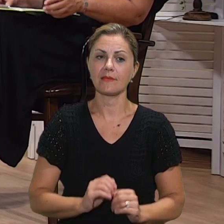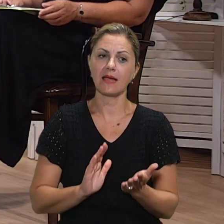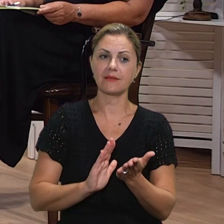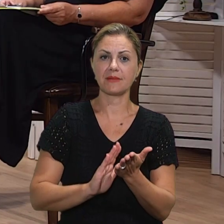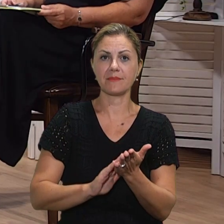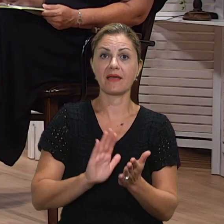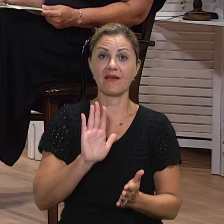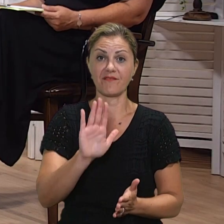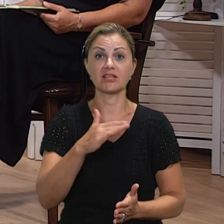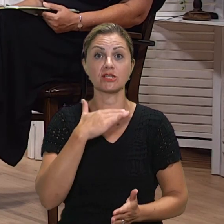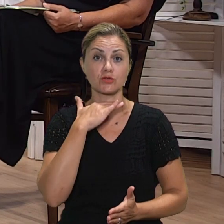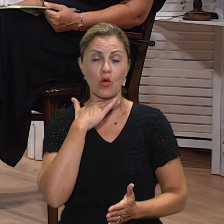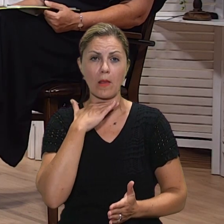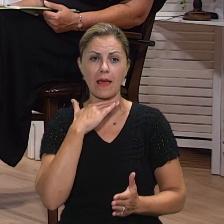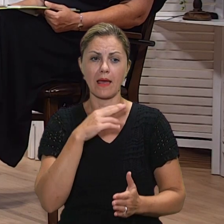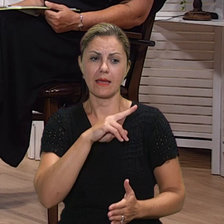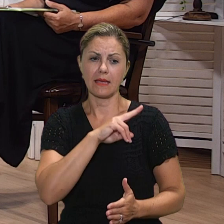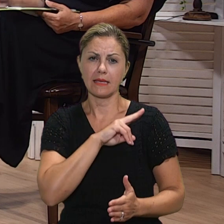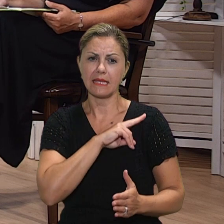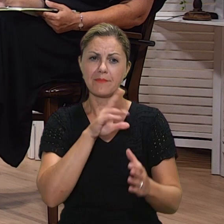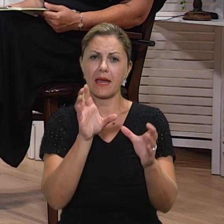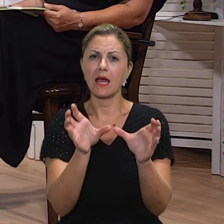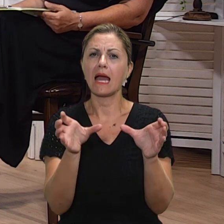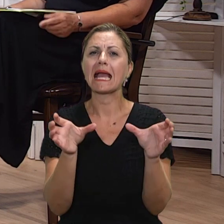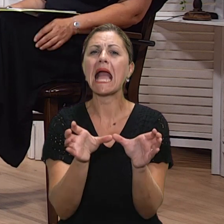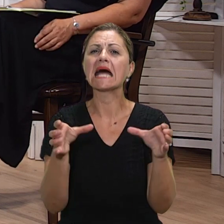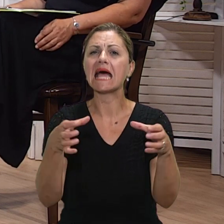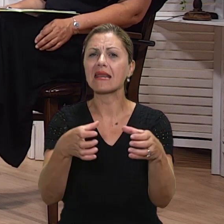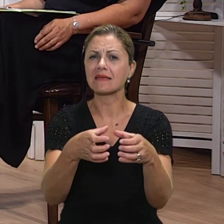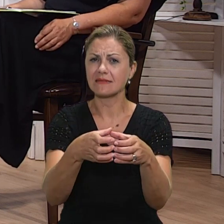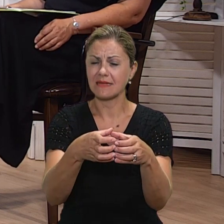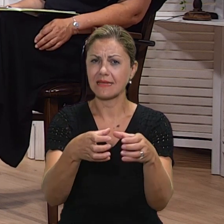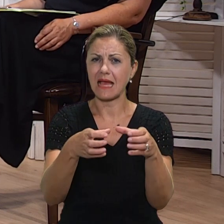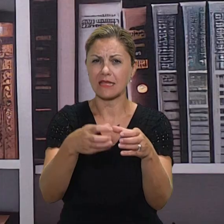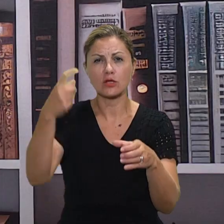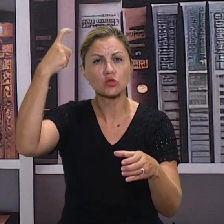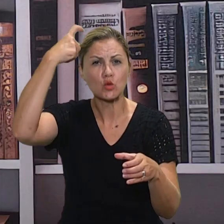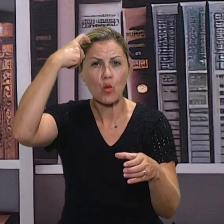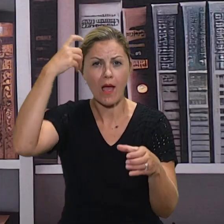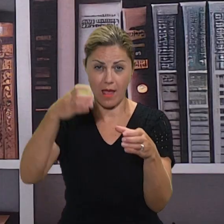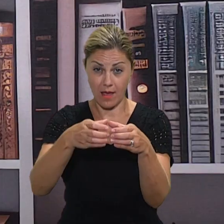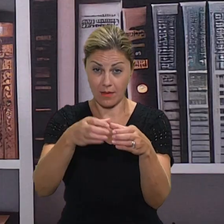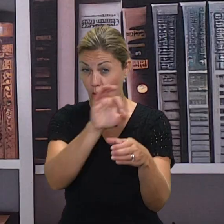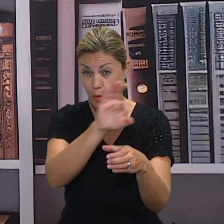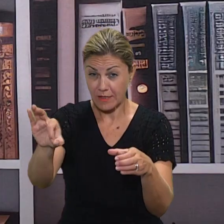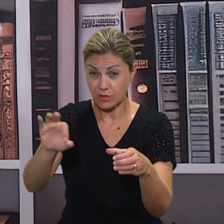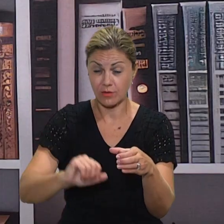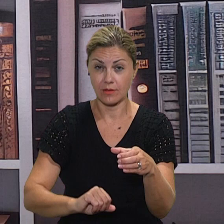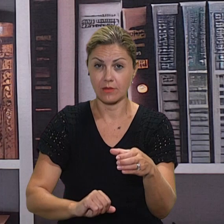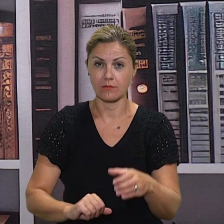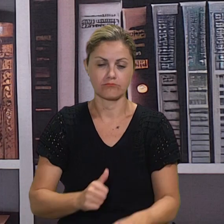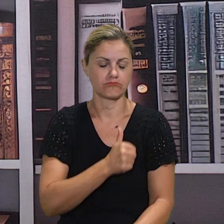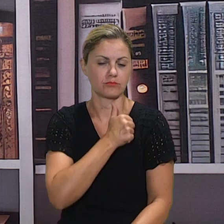ima kompletnu stručnu službu jer vidimo da djeci sve više treba logopeda, njih nema dovode na tržištu rada? Kod nas stvarno stručna služba radi